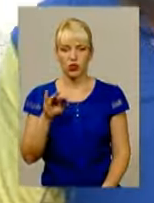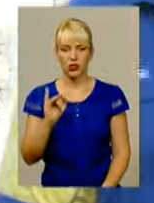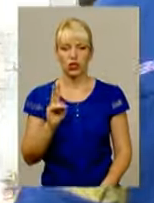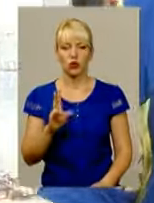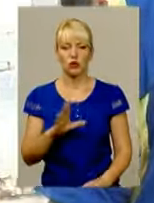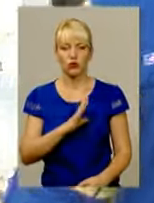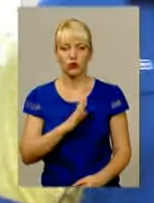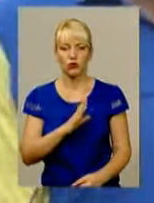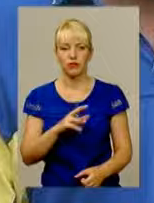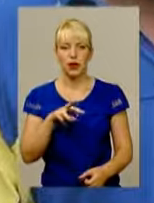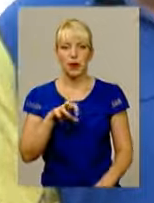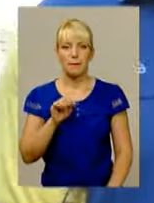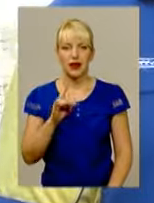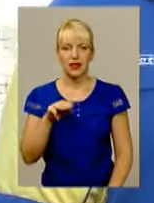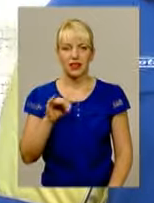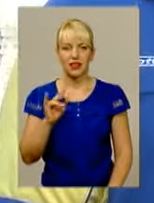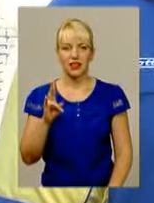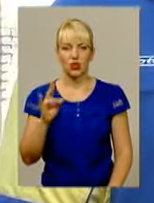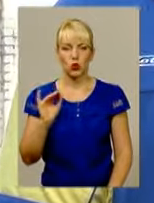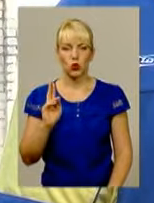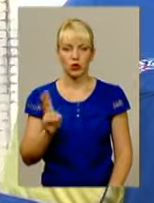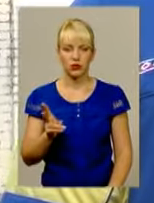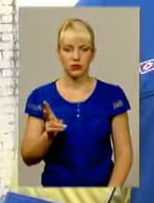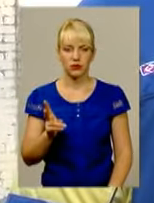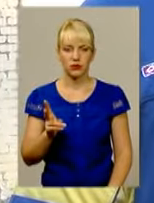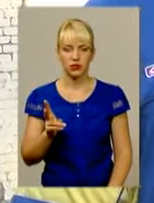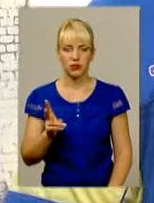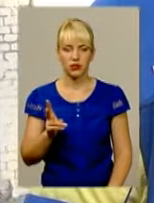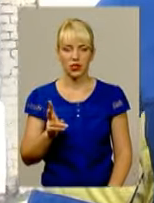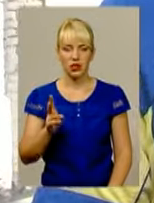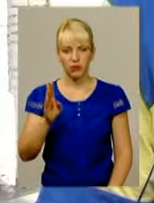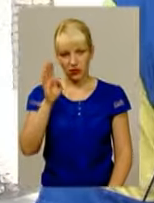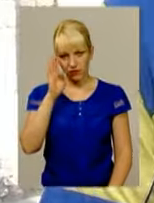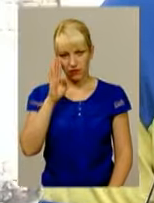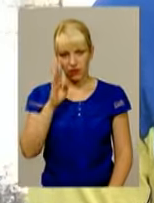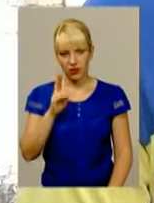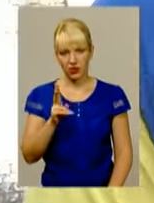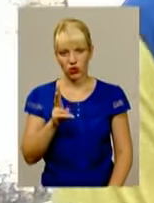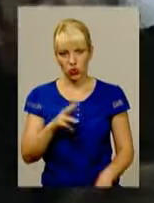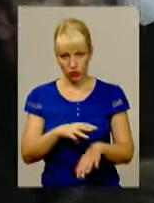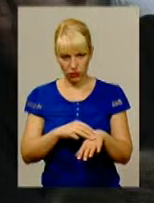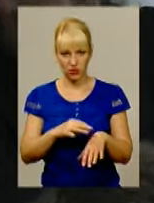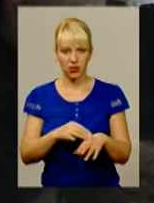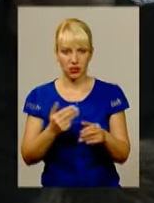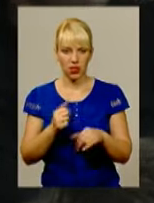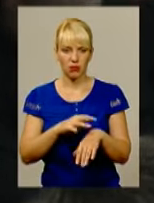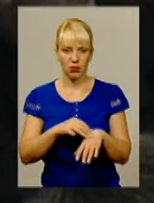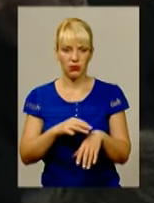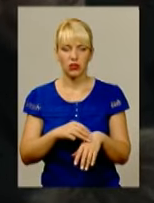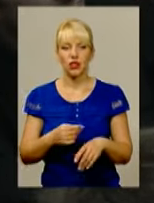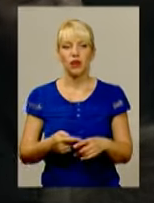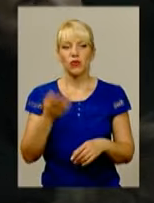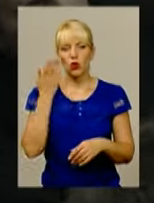Був Молчанюк. І він? Він міліціонер? Він міліціонер. Коли людям таки